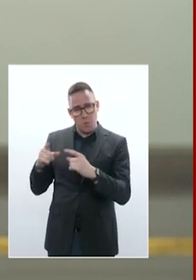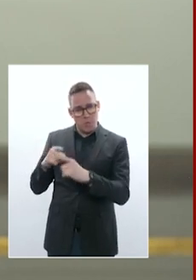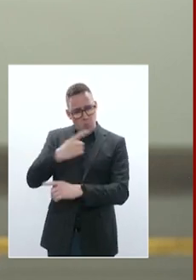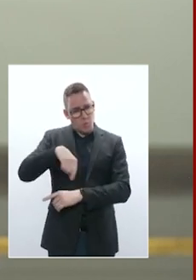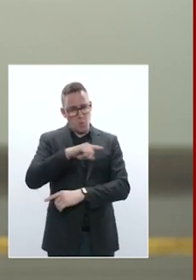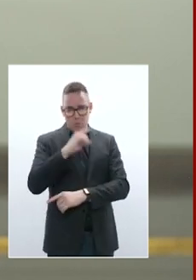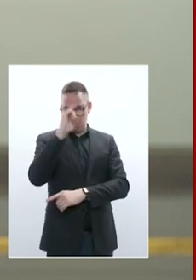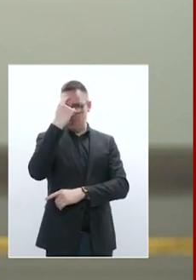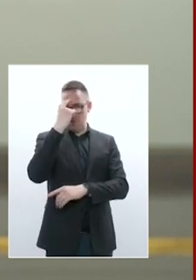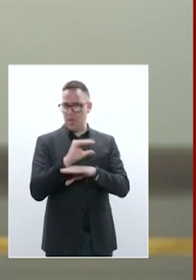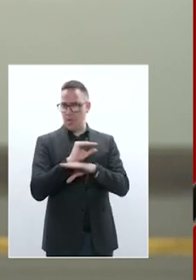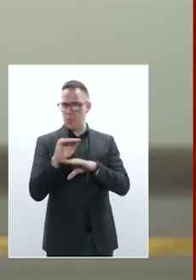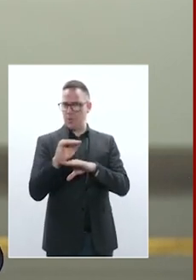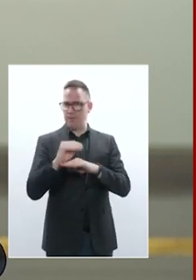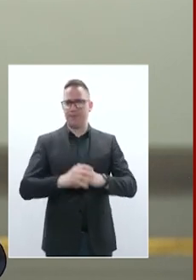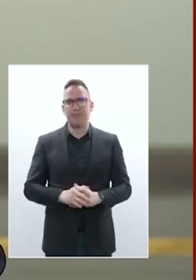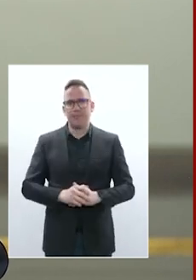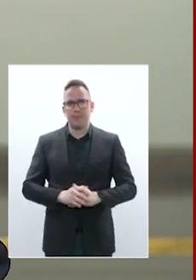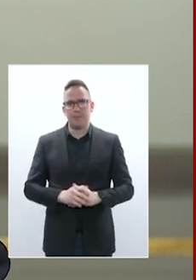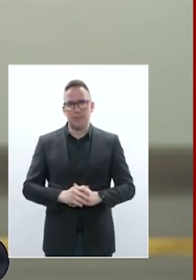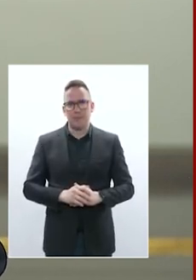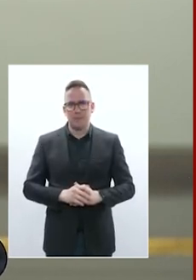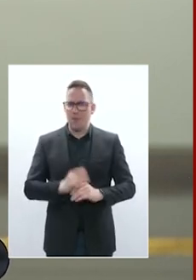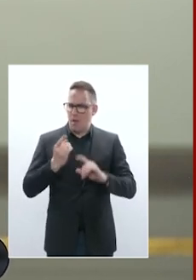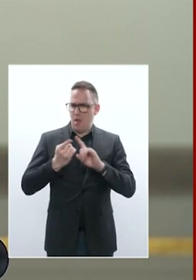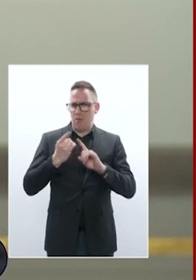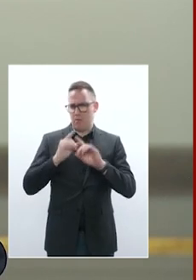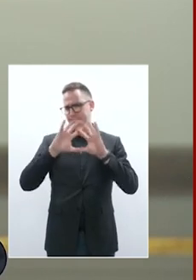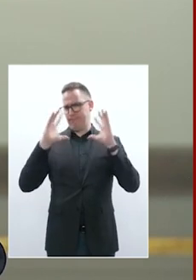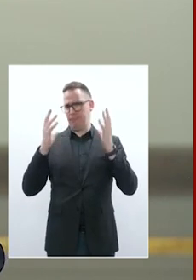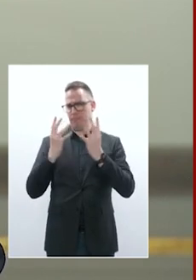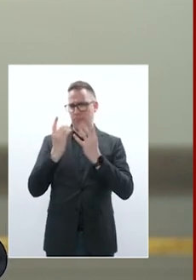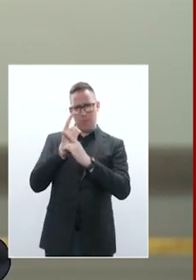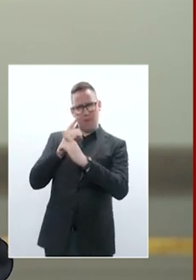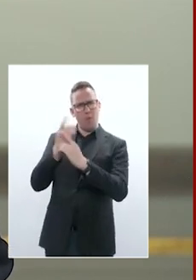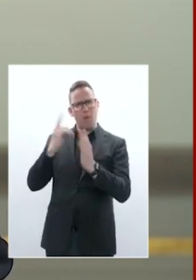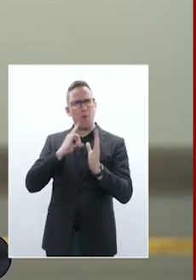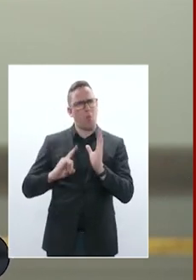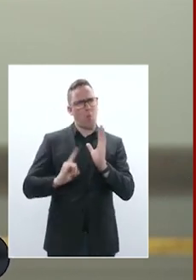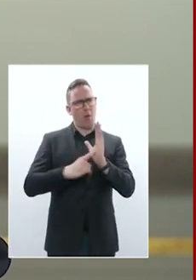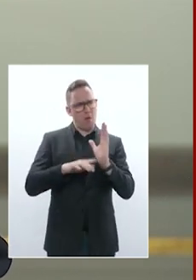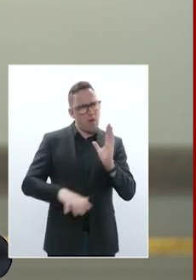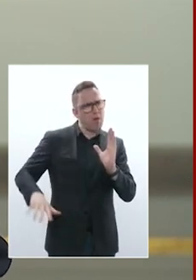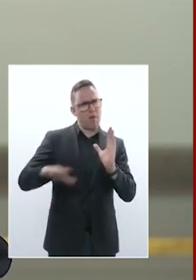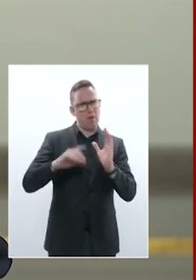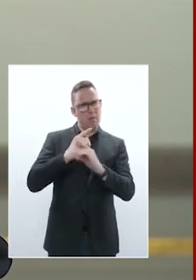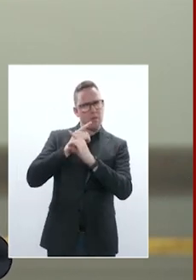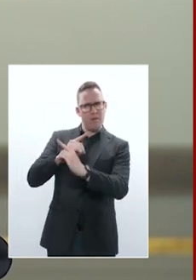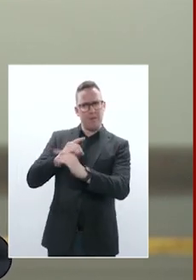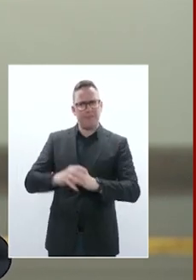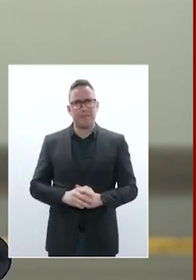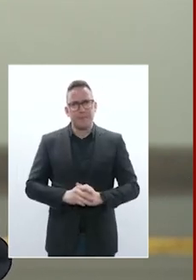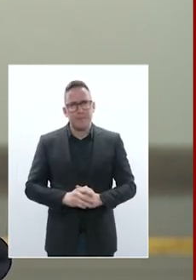et pour la défense d'un ordre international qui est fondé sur le droit. L'Ukraine a déjà réussi grâce à la résistance